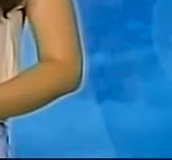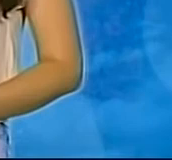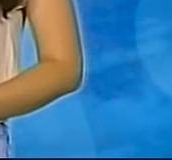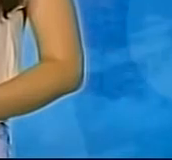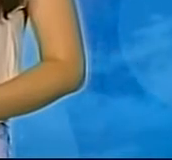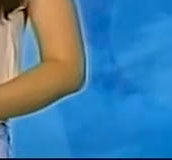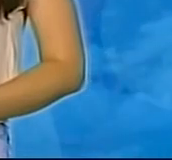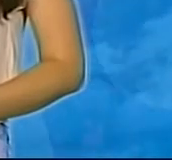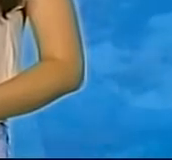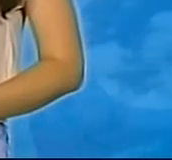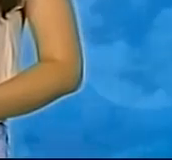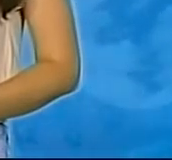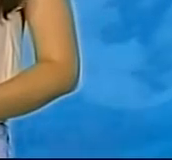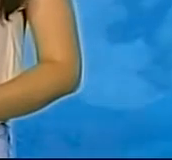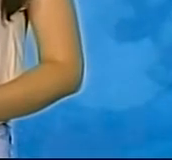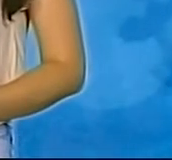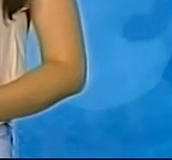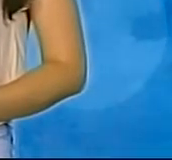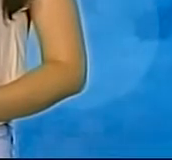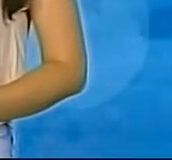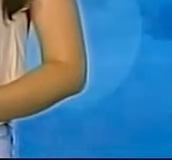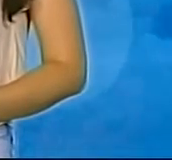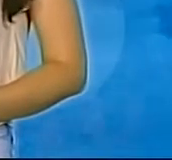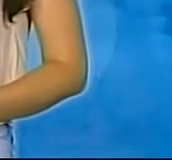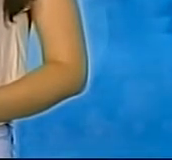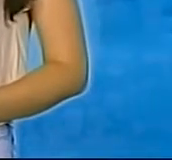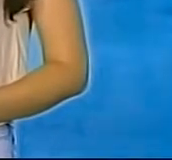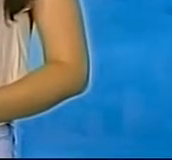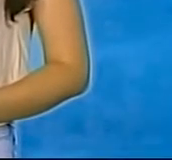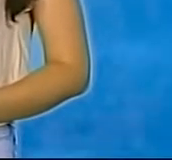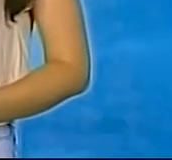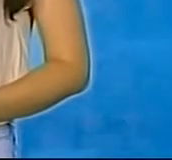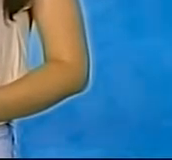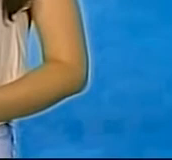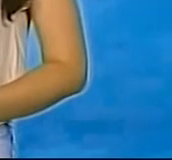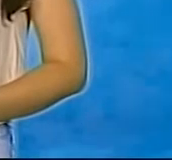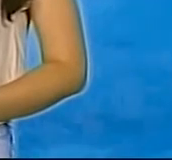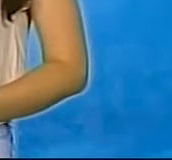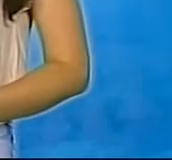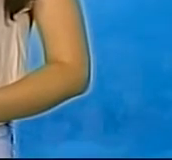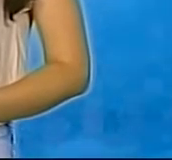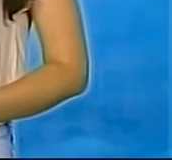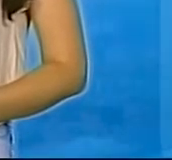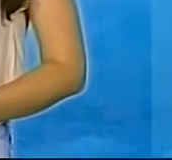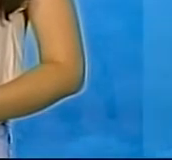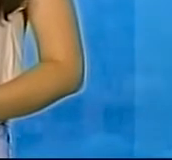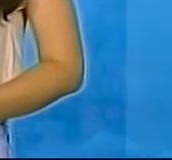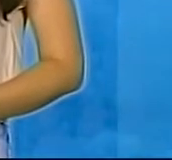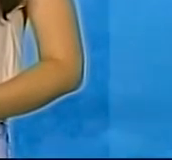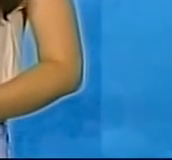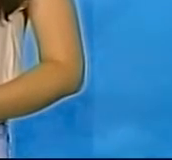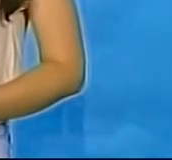Вітаю усіх. Ви дивитеся Йоак Кропивницький, а саме прогноз погоди на 3 вересня. І я його ведуча Валерія Казіна.